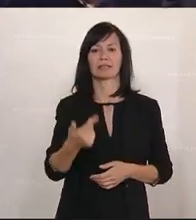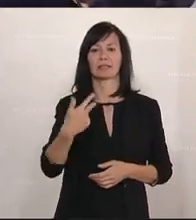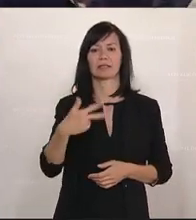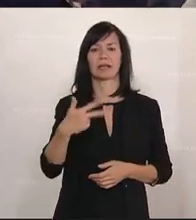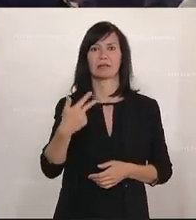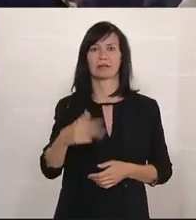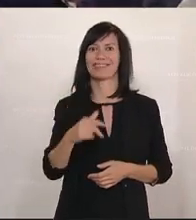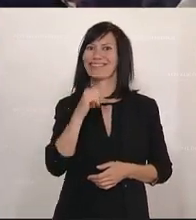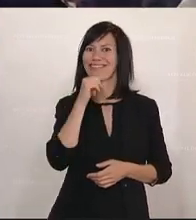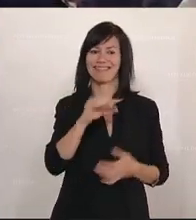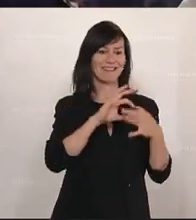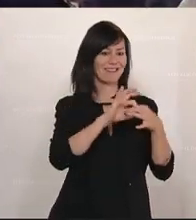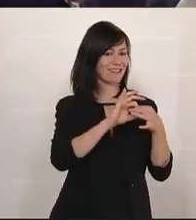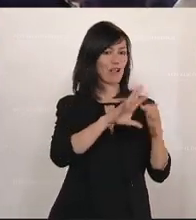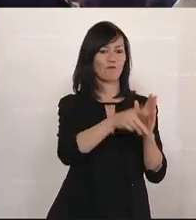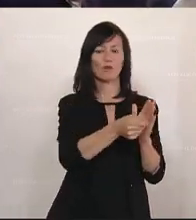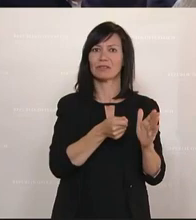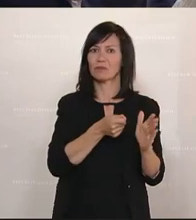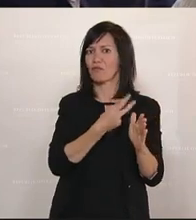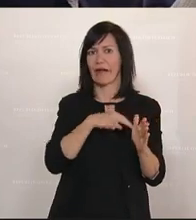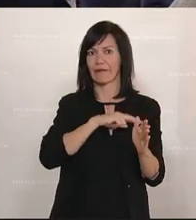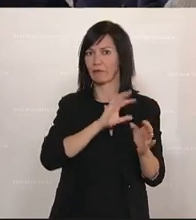Dies ist nicht Gegenstand der Vollzugs.